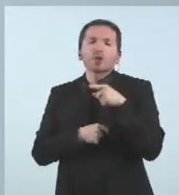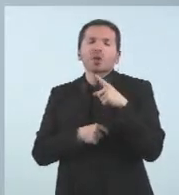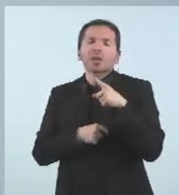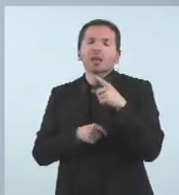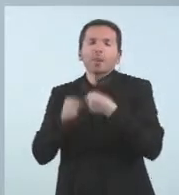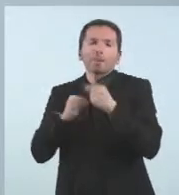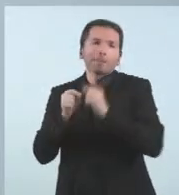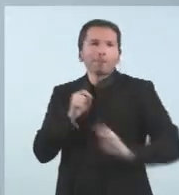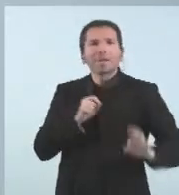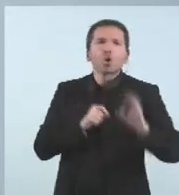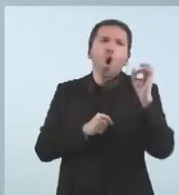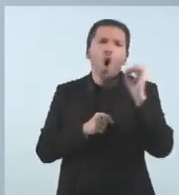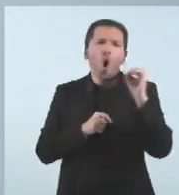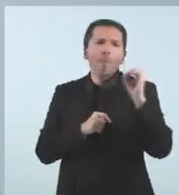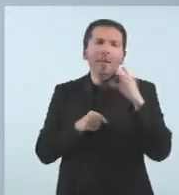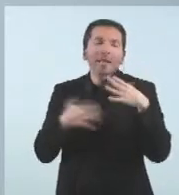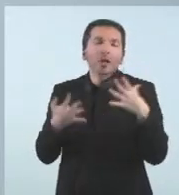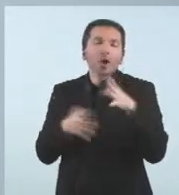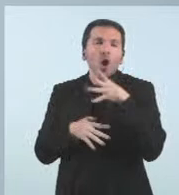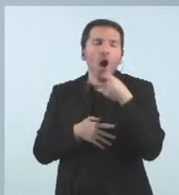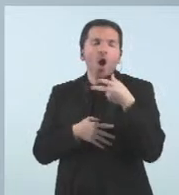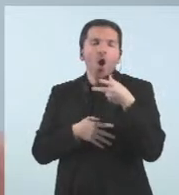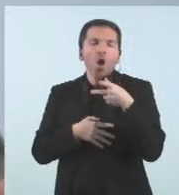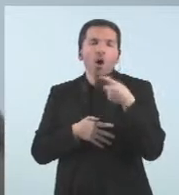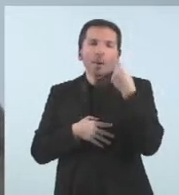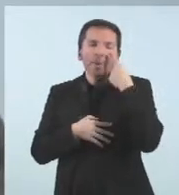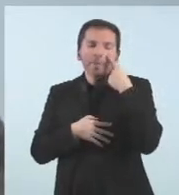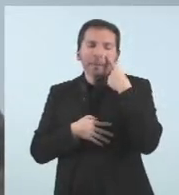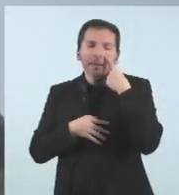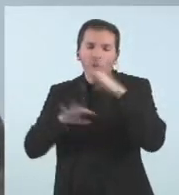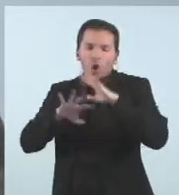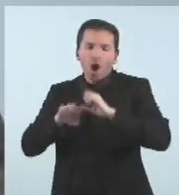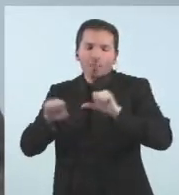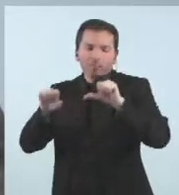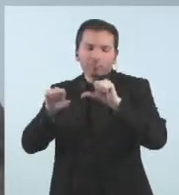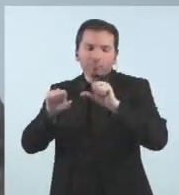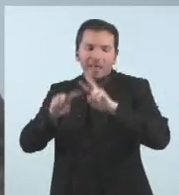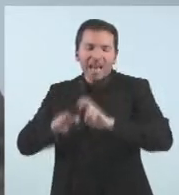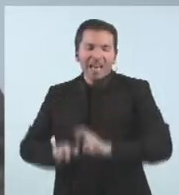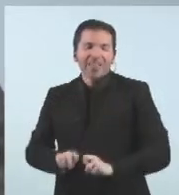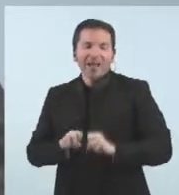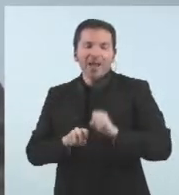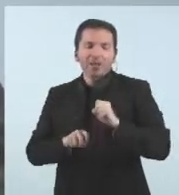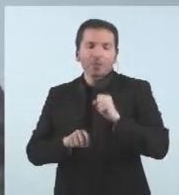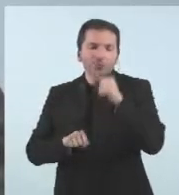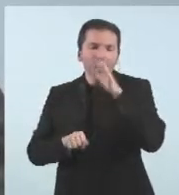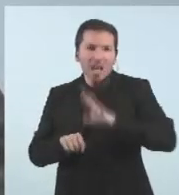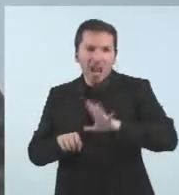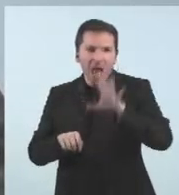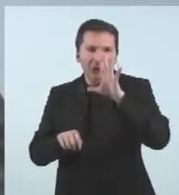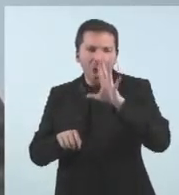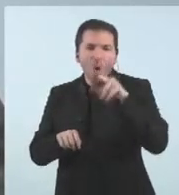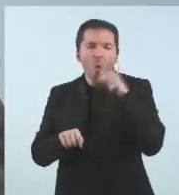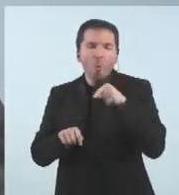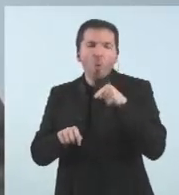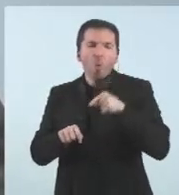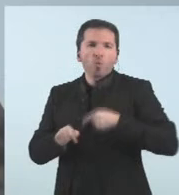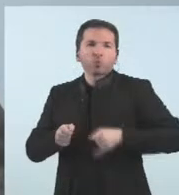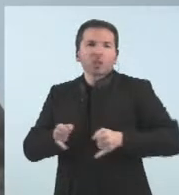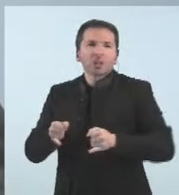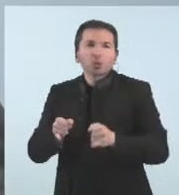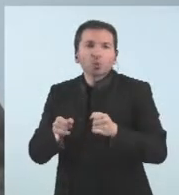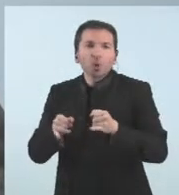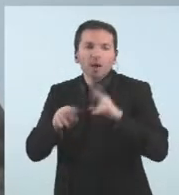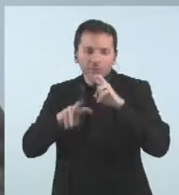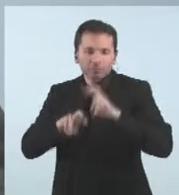tenir encara els resultats de les aigües residuals d'aquest dilluns però tal com van sortir les de fa el dilluns passat i per al comportament tant clínic